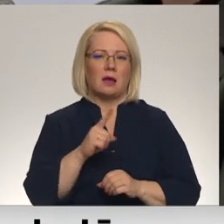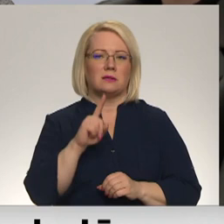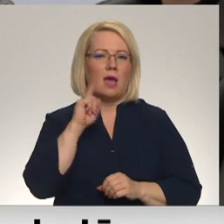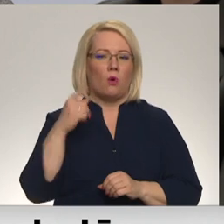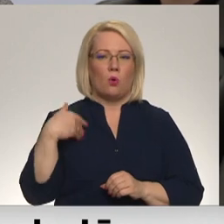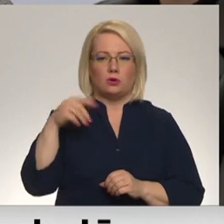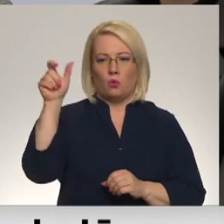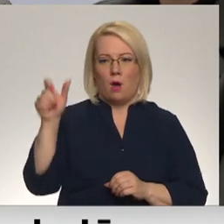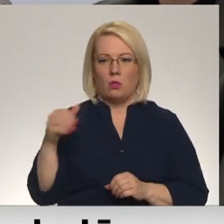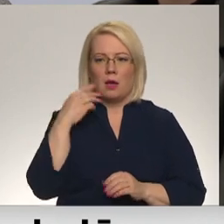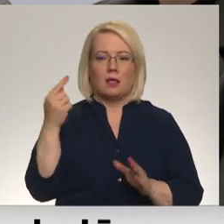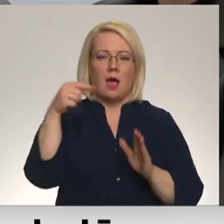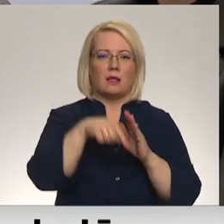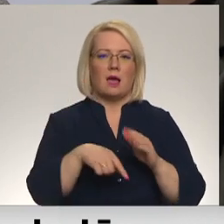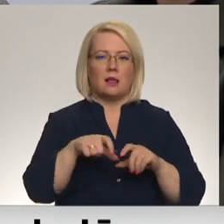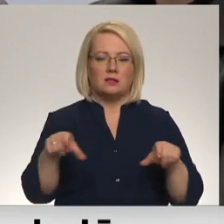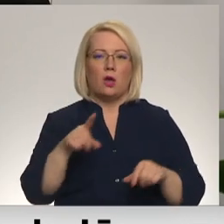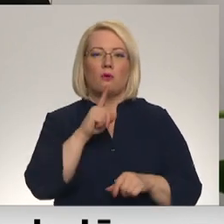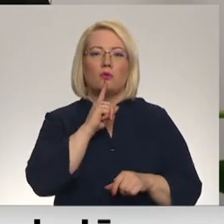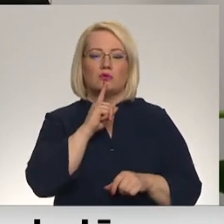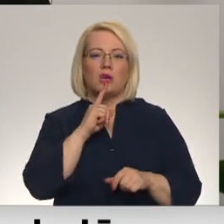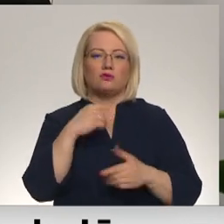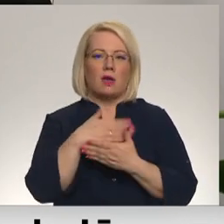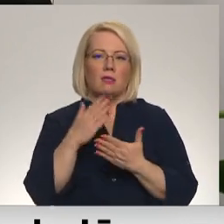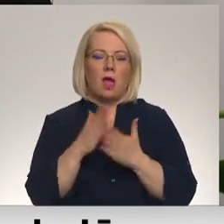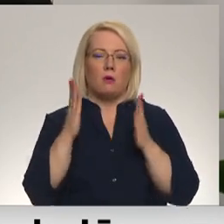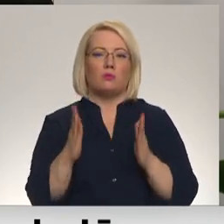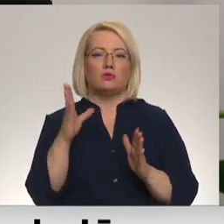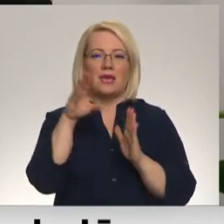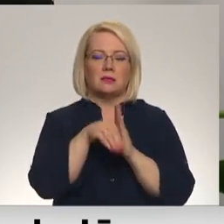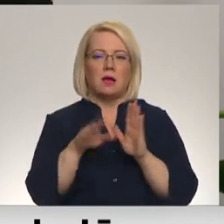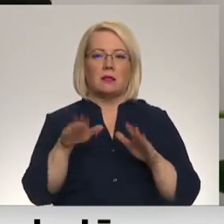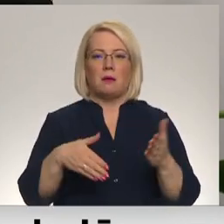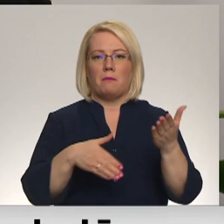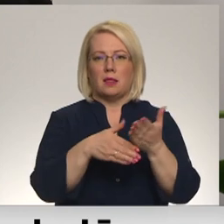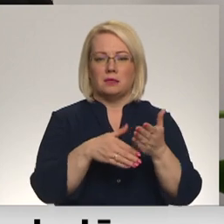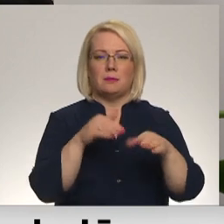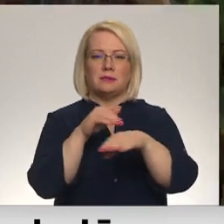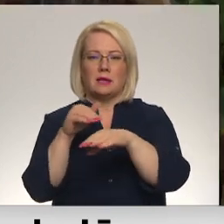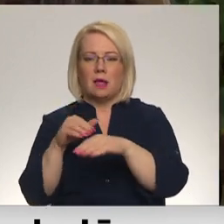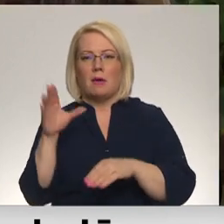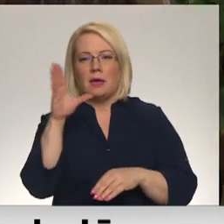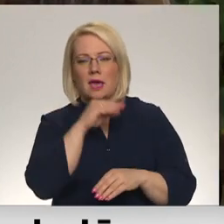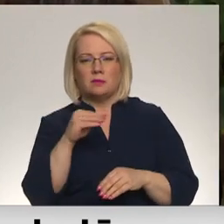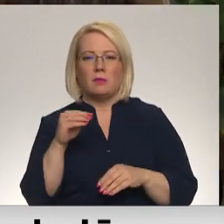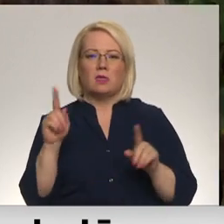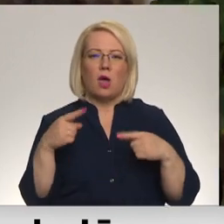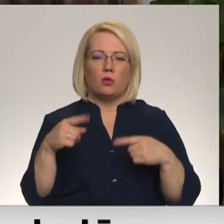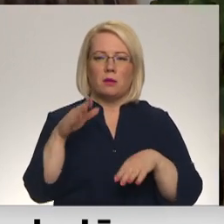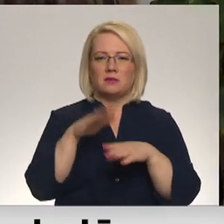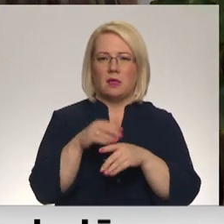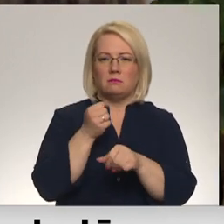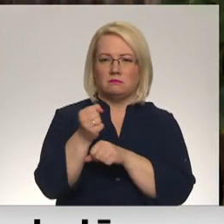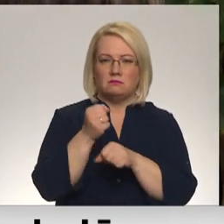klasē. Klusējošā klases daļa būs iesaistīta, lai palīdzētu. Tā kā signāli par iespējamo etnisko mobingu ministrijā